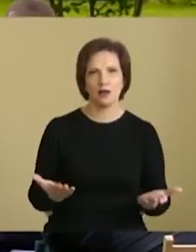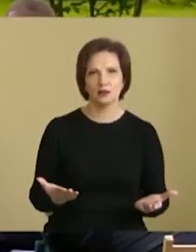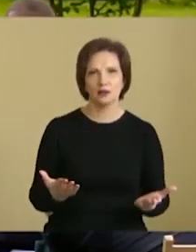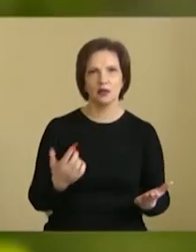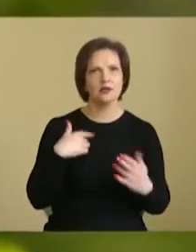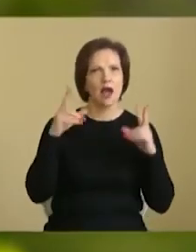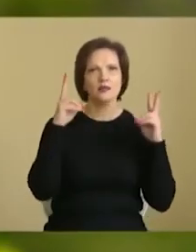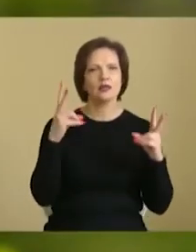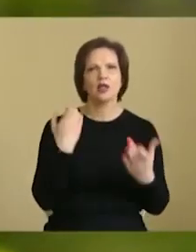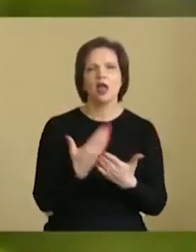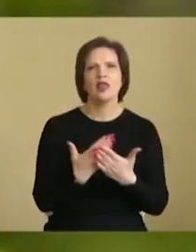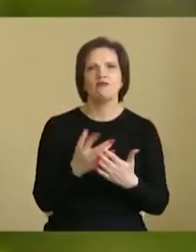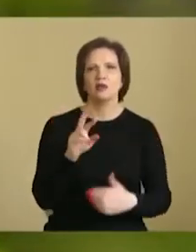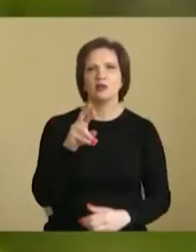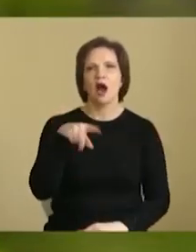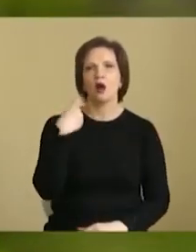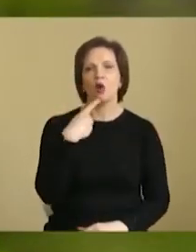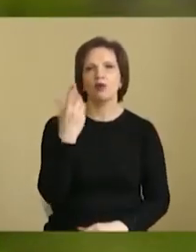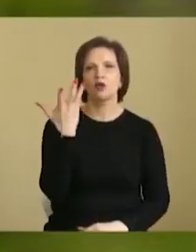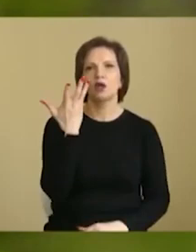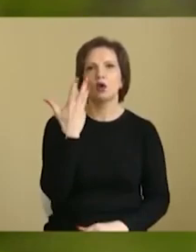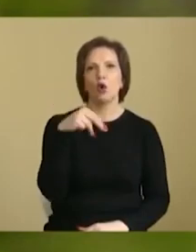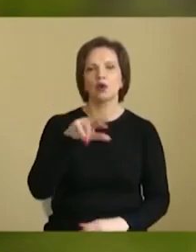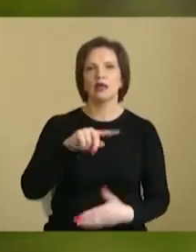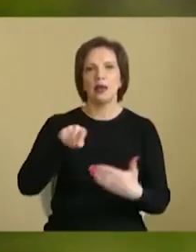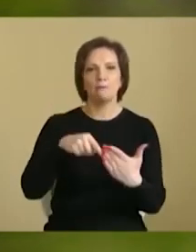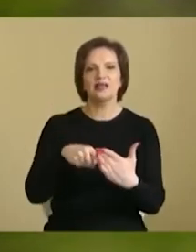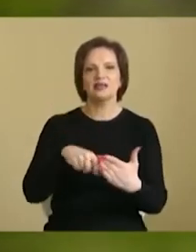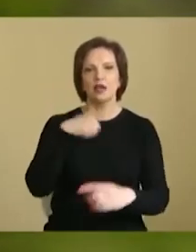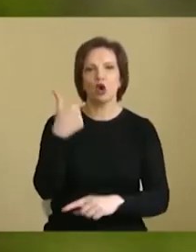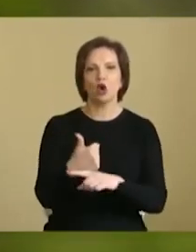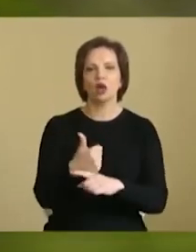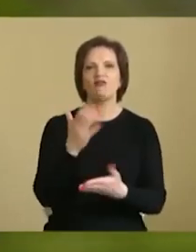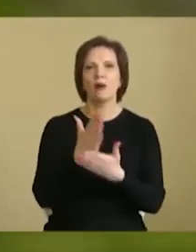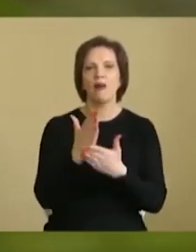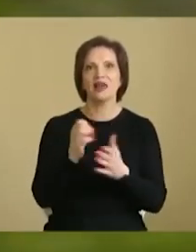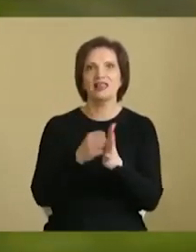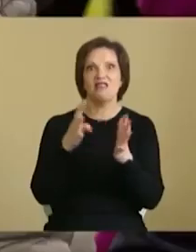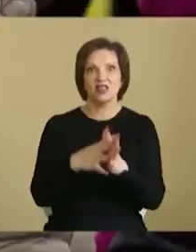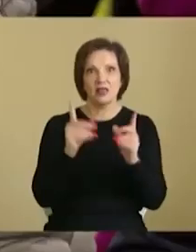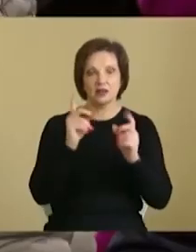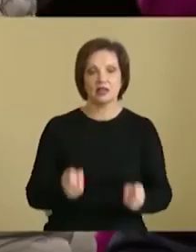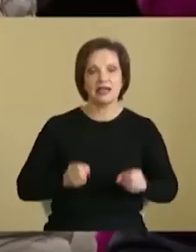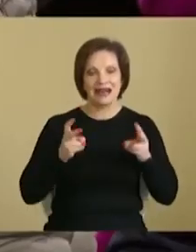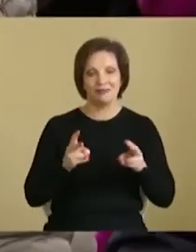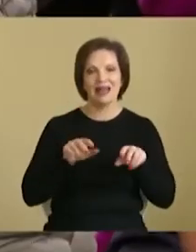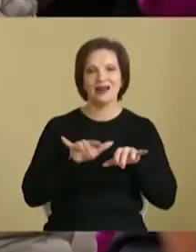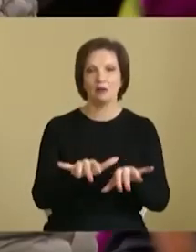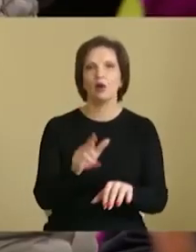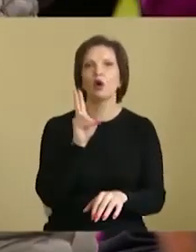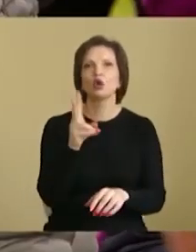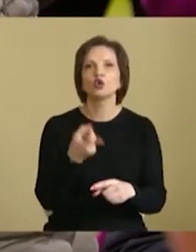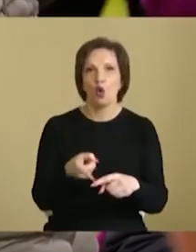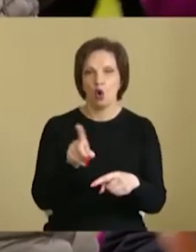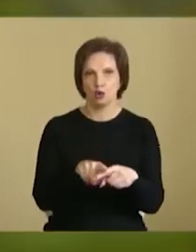Я не знаю навіть, як говорити, коли міський голова має 19 кримінальних проваджень. Хто це?